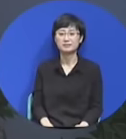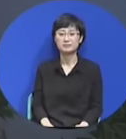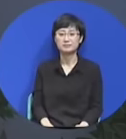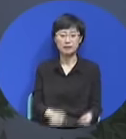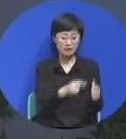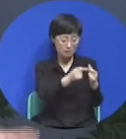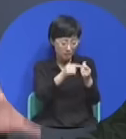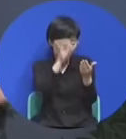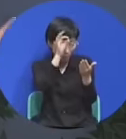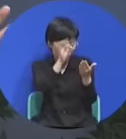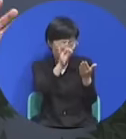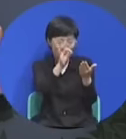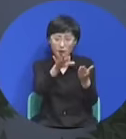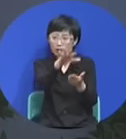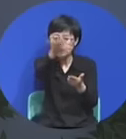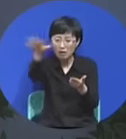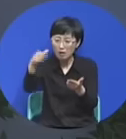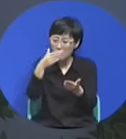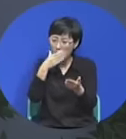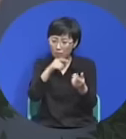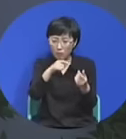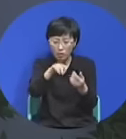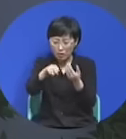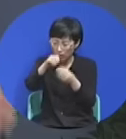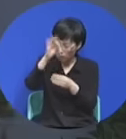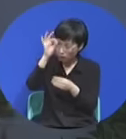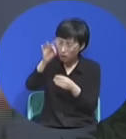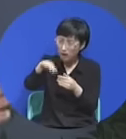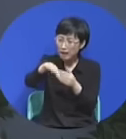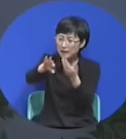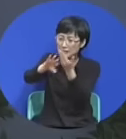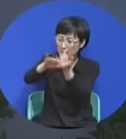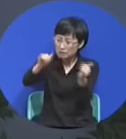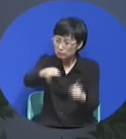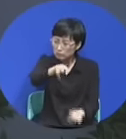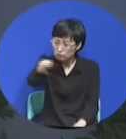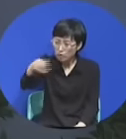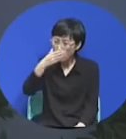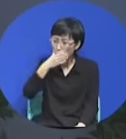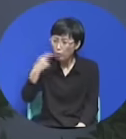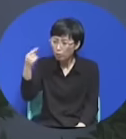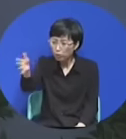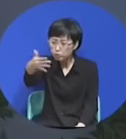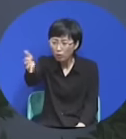그 말은 많은 사람들이 복음을 멸시하니까 나는 복음을 부끄러워하지 아니한다.